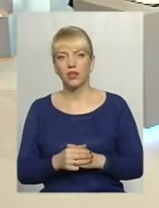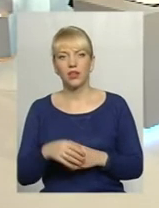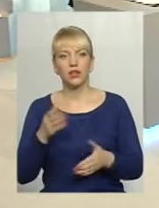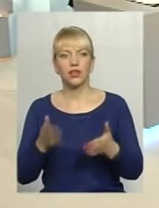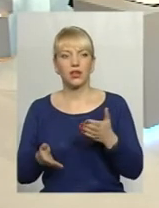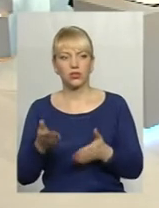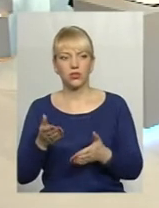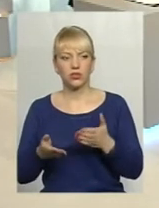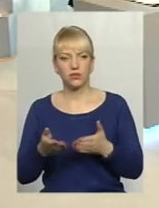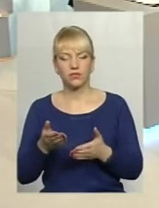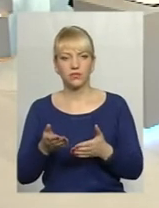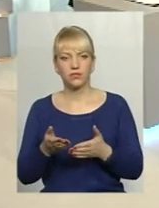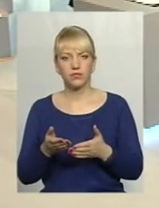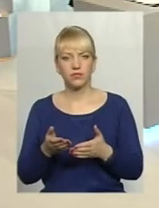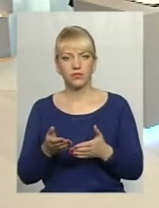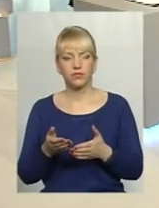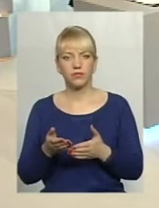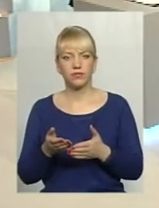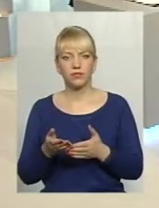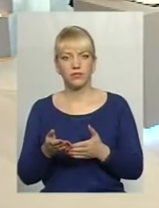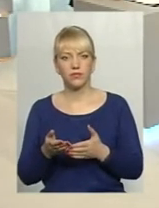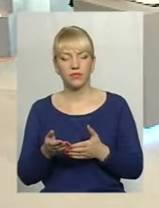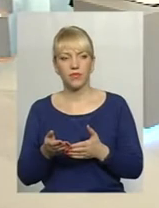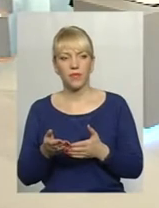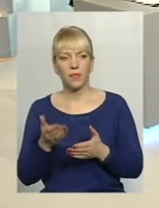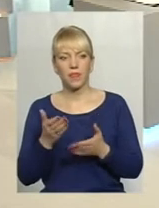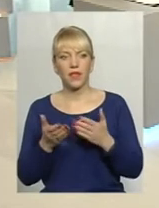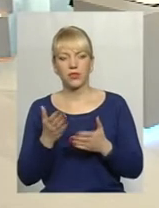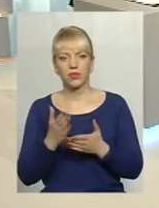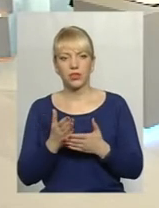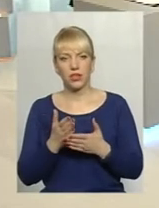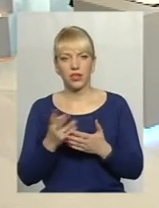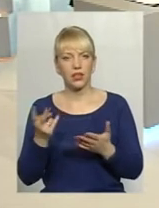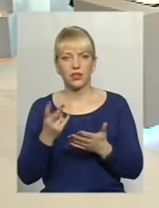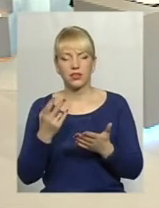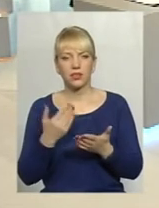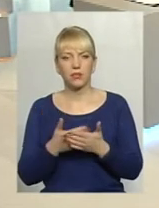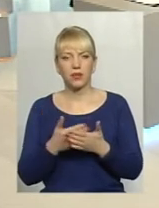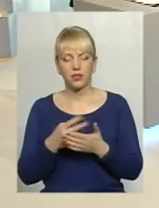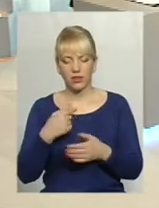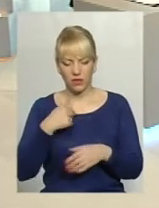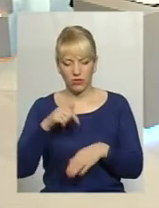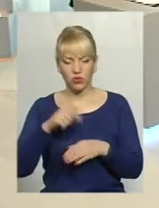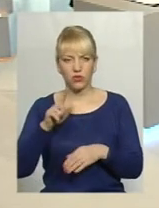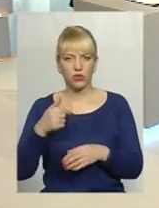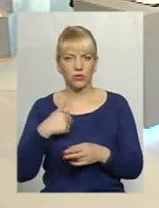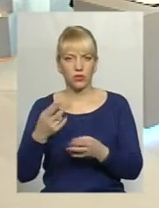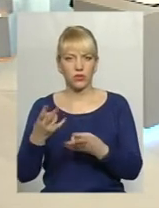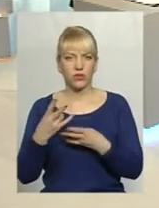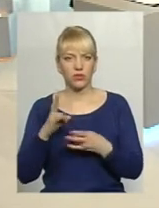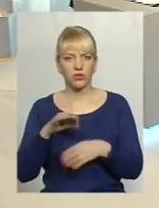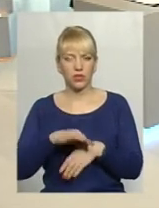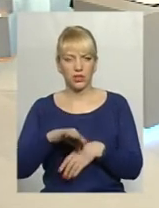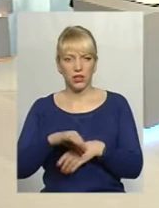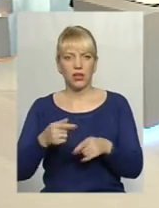Тобто, якщо... Ну, хоч якийсь прояв насильства, ну, от я до себе відчуваю, які мої перші